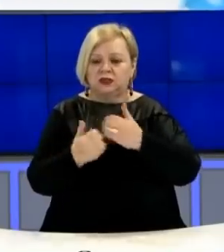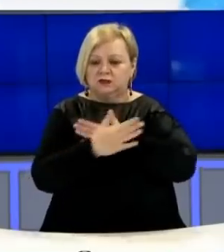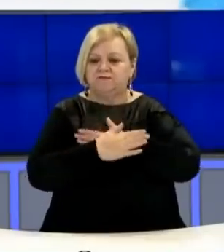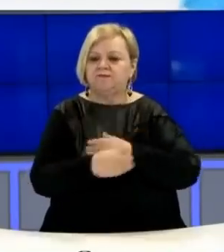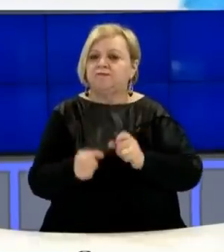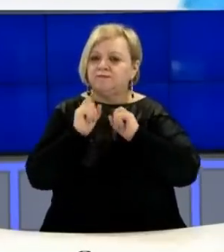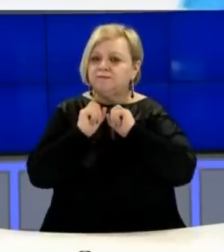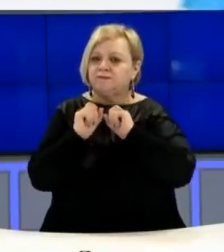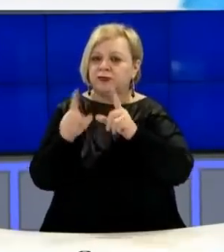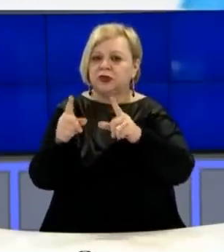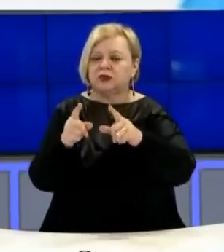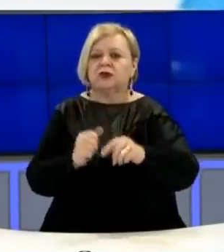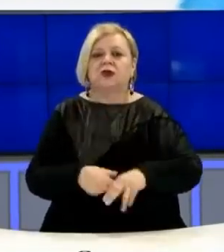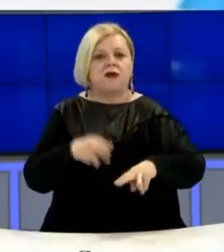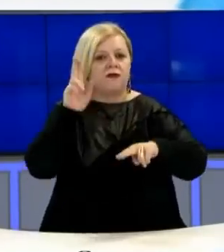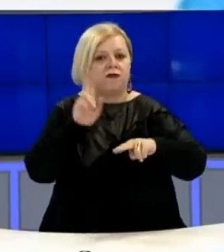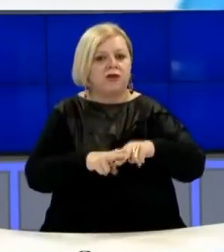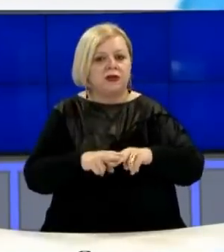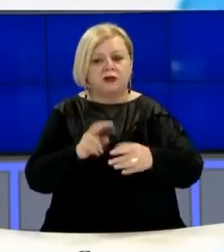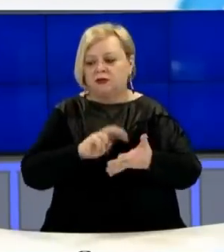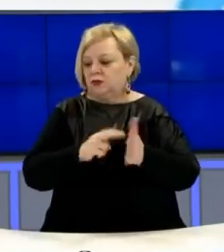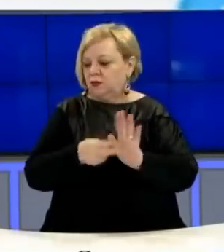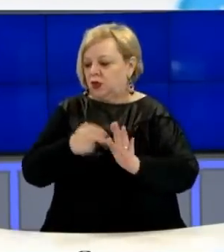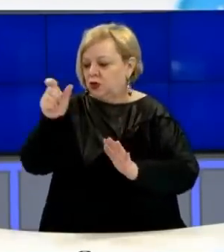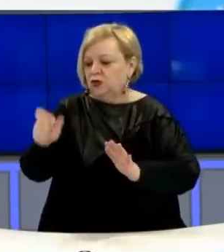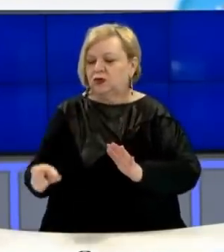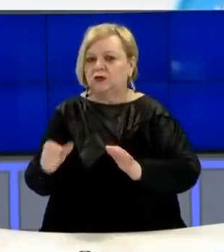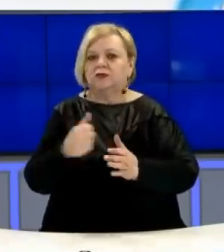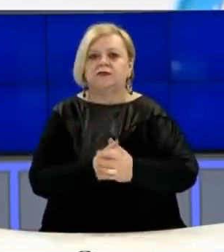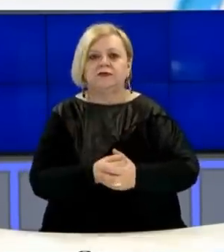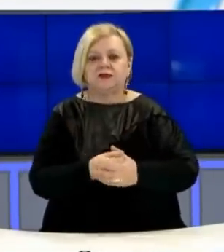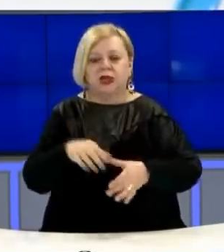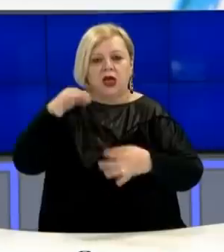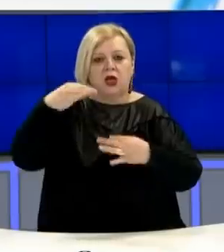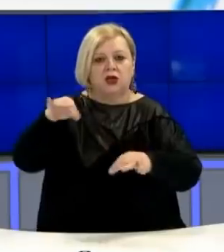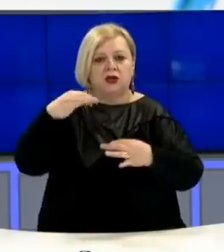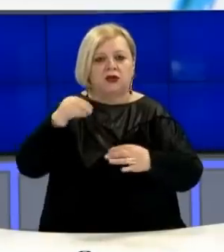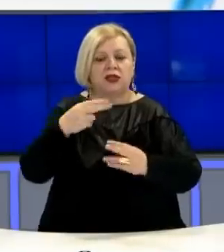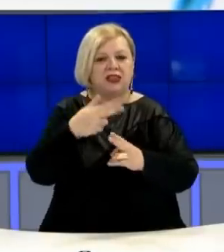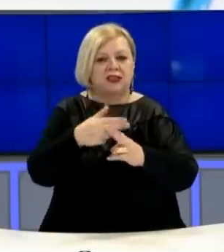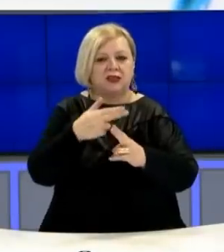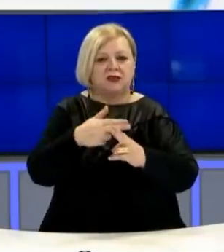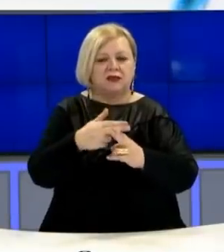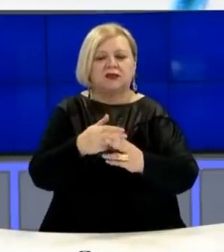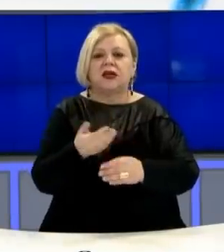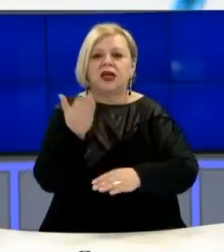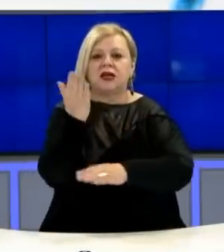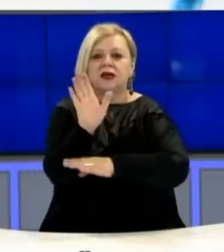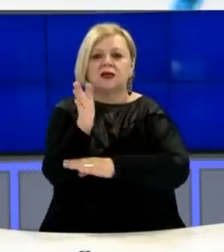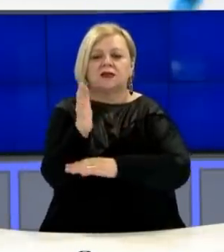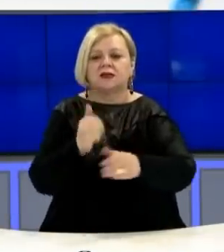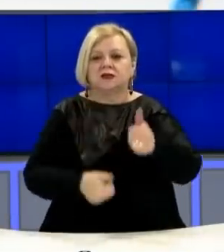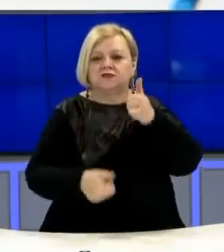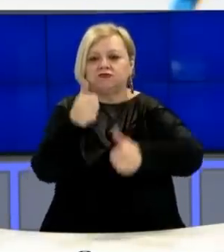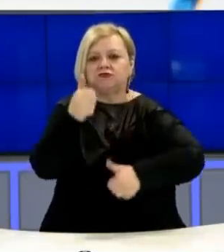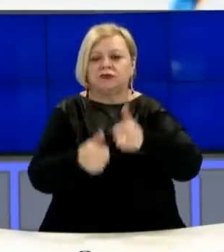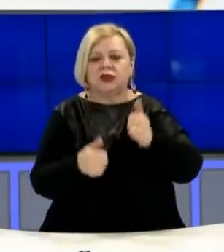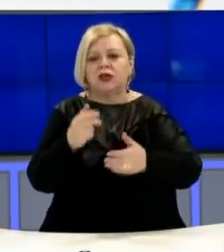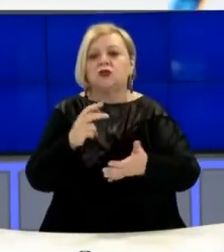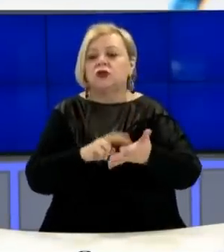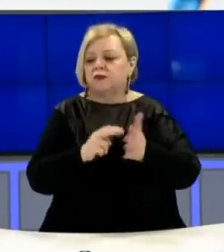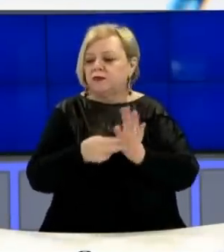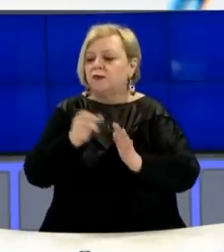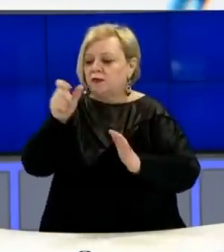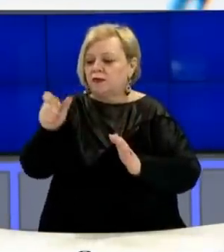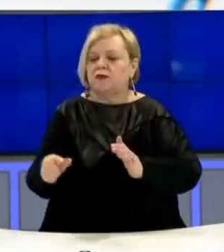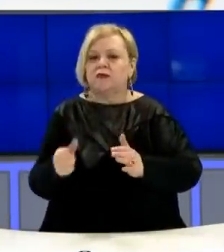vendimet për kace subjekteve politike që u a shertifikuar lista e kandidatët për deputet, por edhe atyre subjekteve